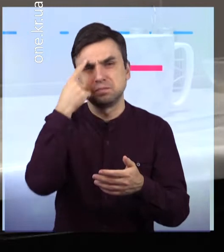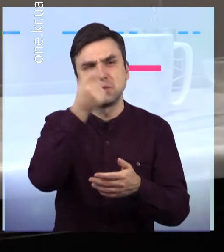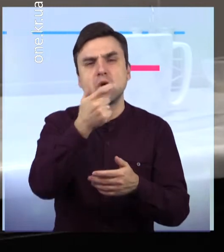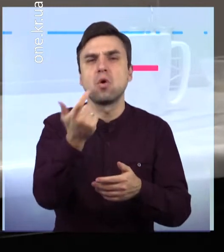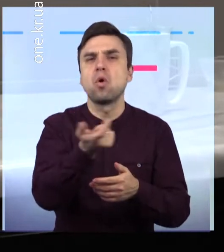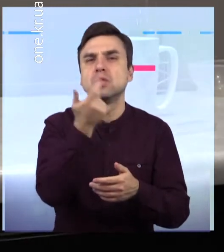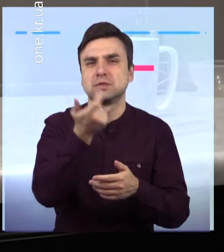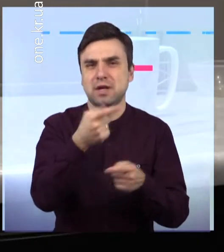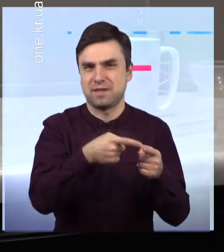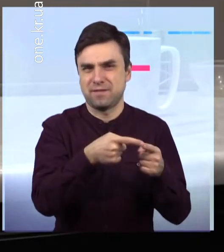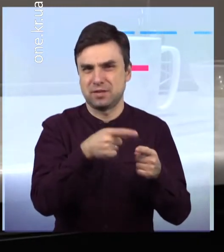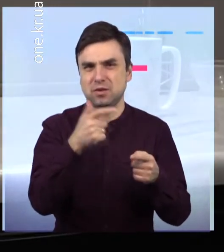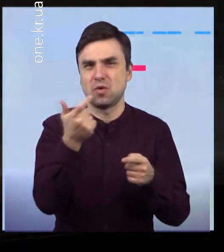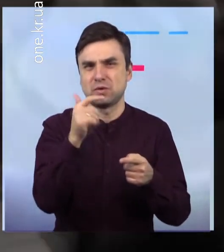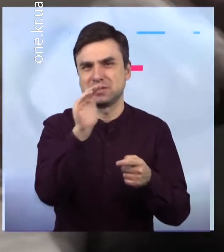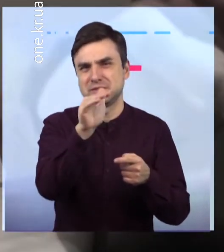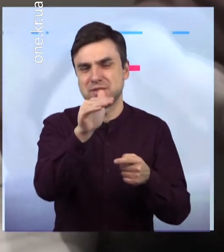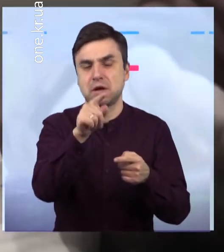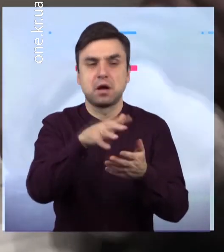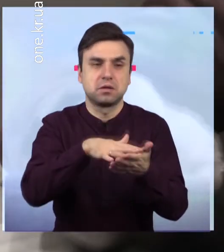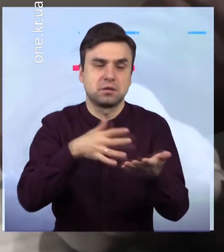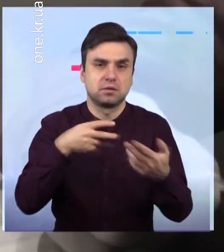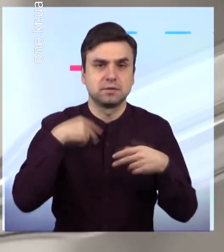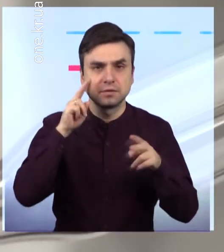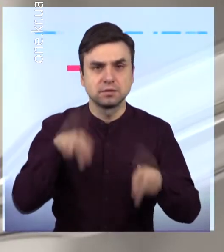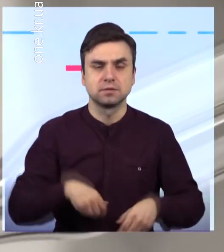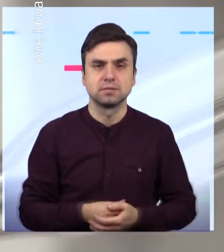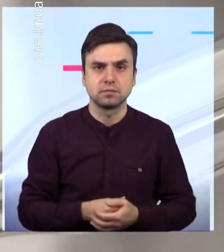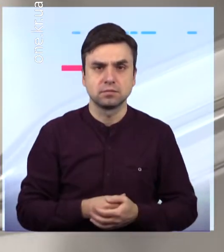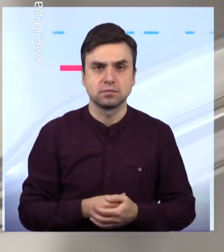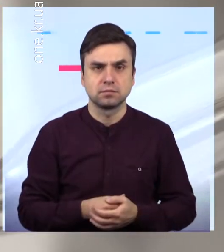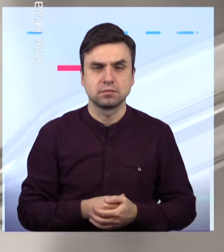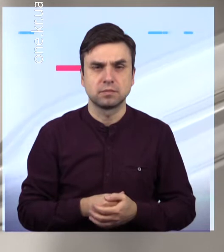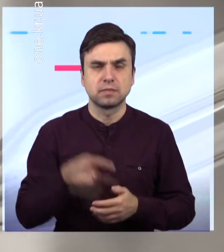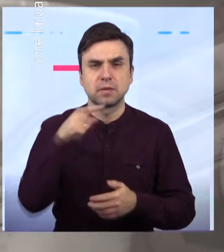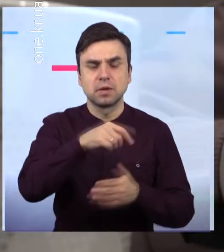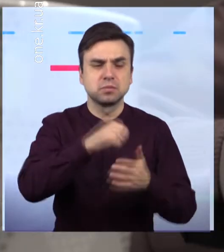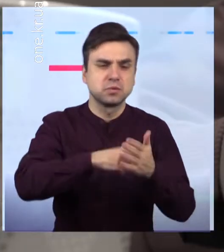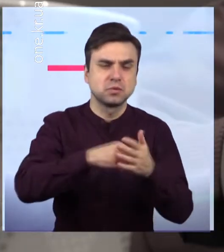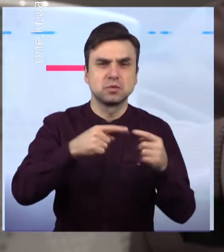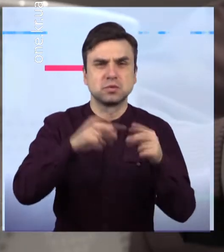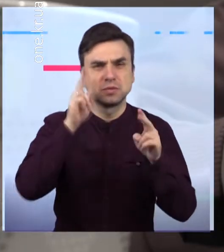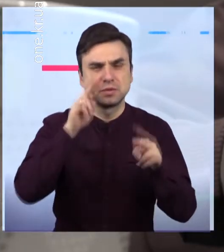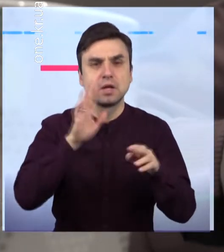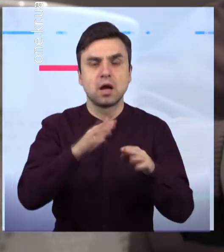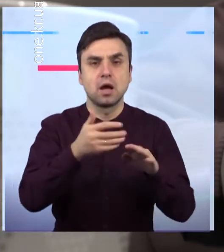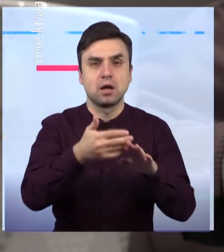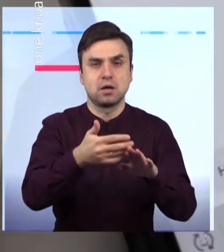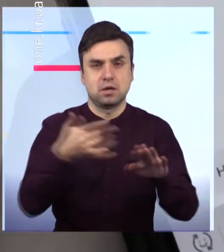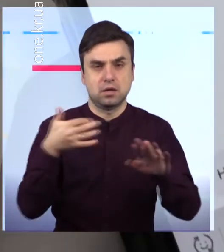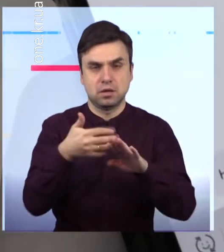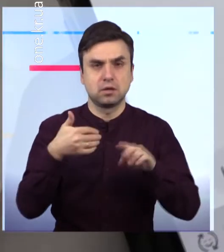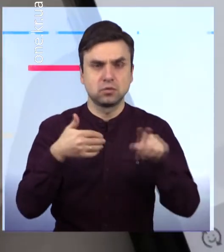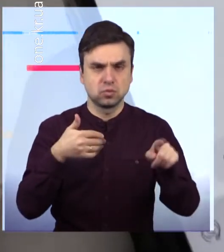знаю Як би там не було, а відомо, що останнім часом померли, жалівся на погане самопочуття Про погіршення стану здоров'я